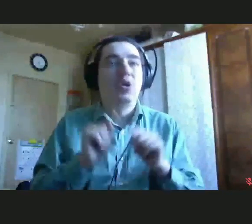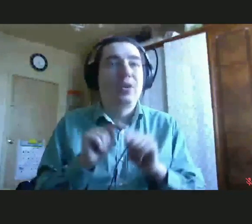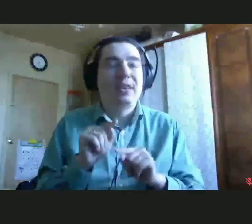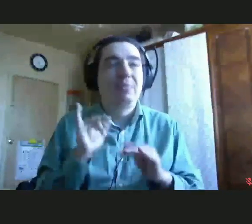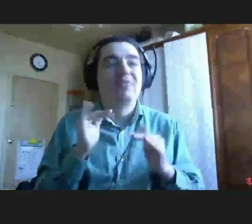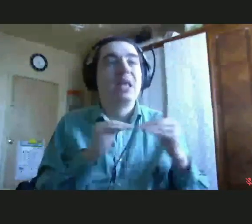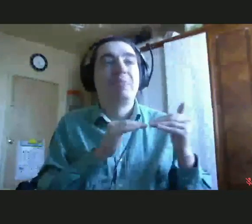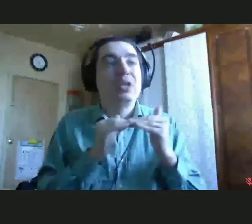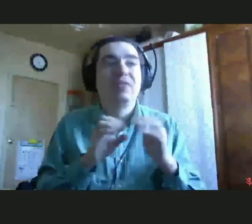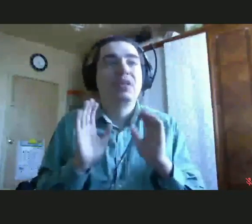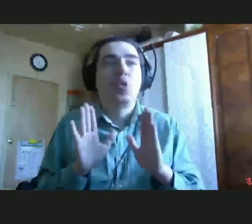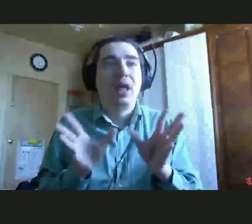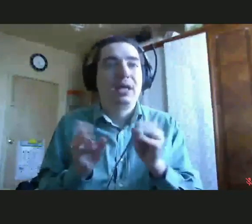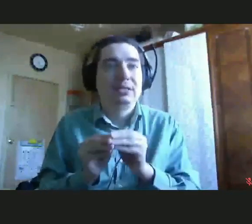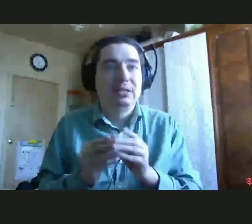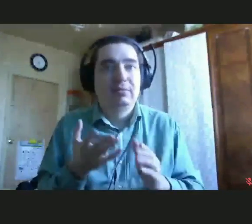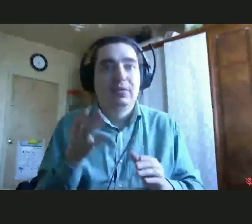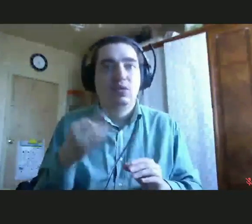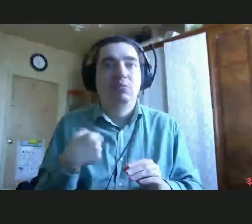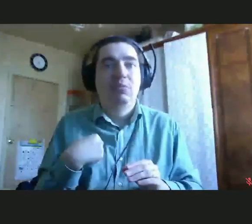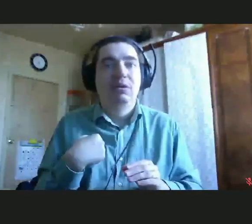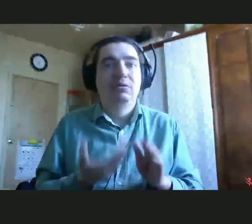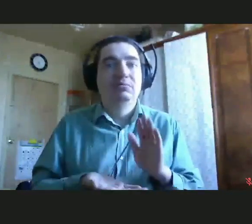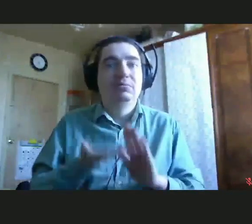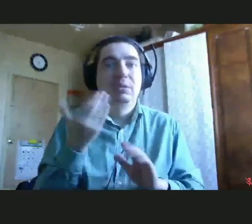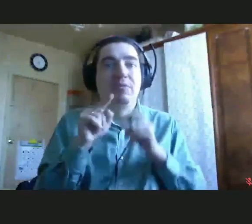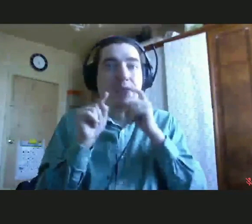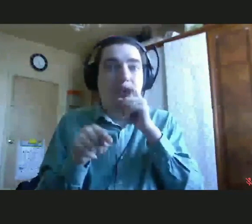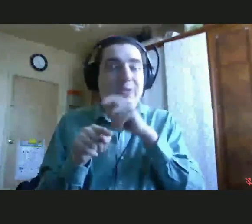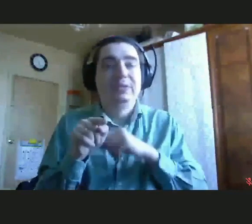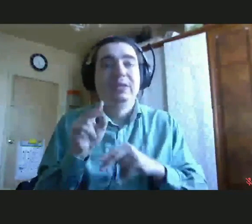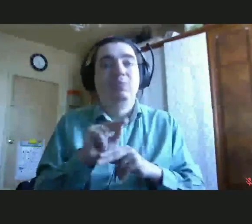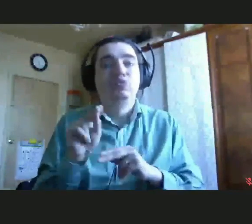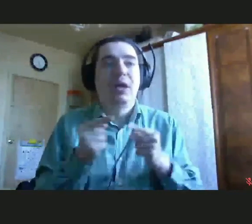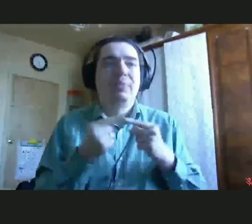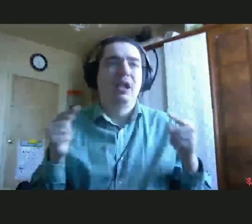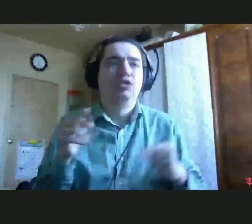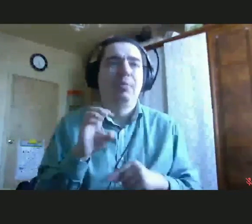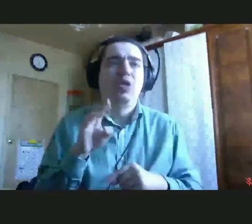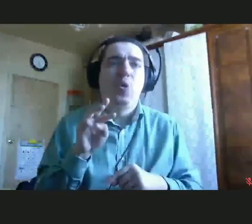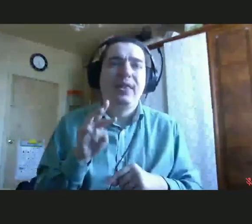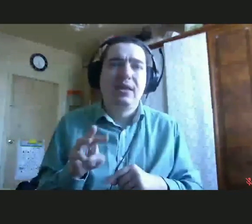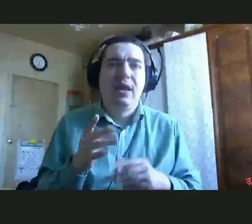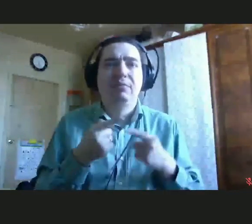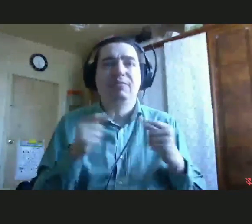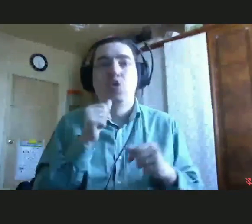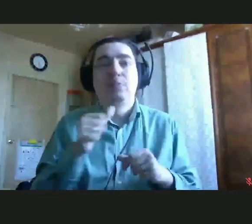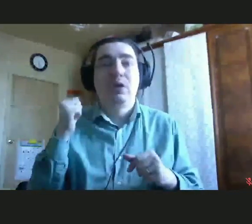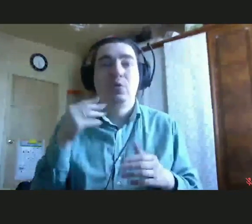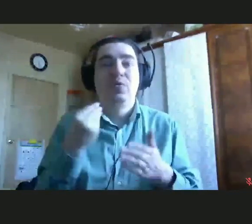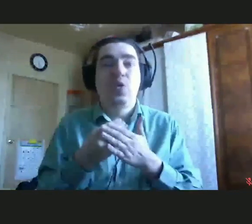ними. Мы отвечаем на их вопросы, даем им методологию, обучаем их различным методикам. И в прошлом году фонд